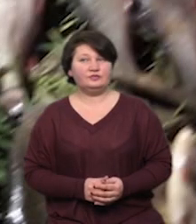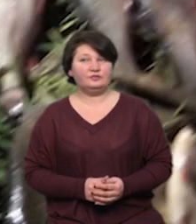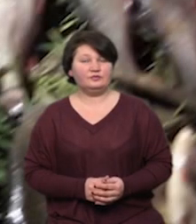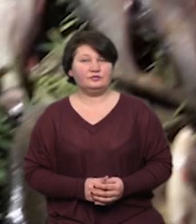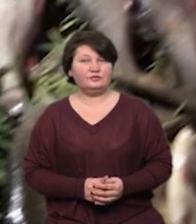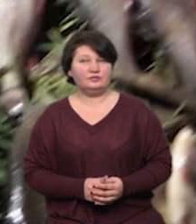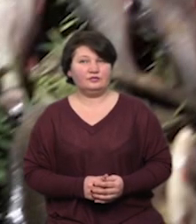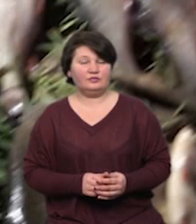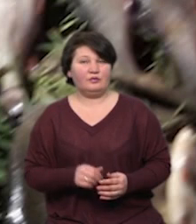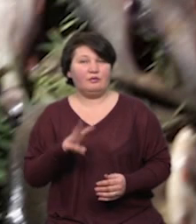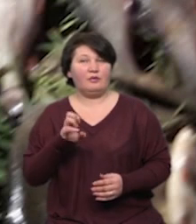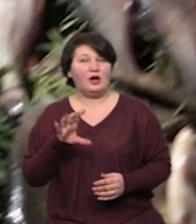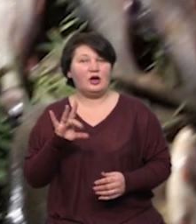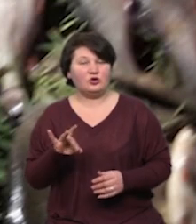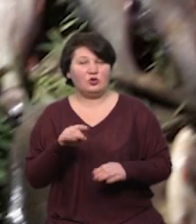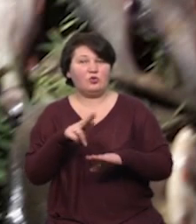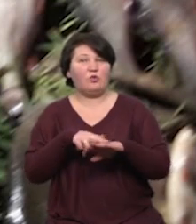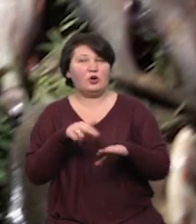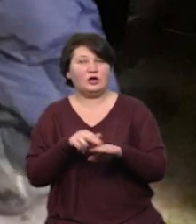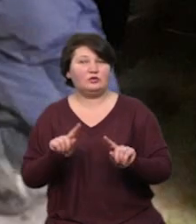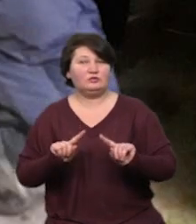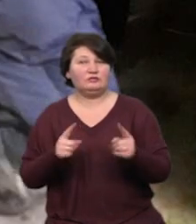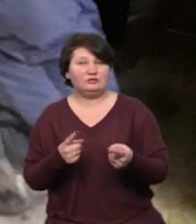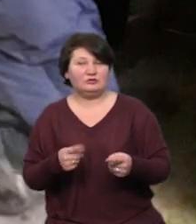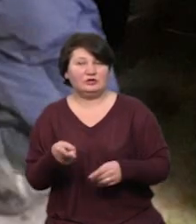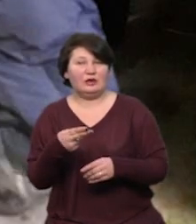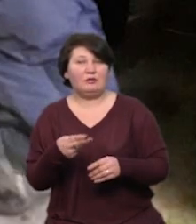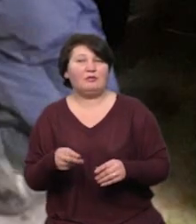Майора Галицького відділу поліції впіймали на браконьєрстві.